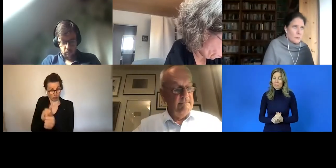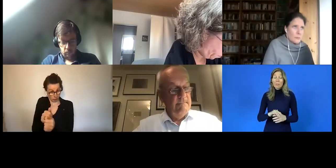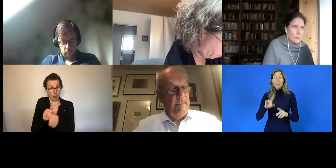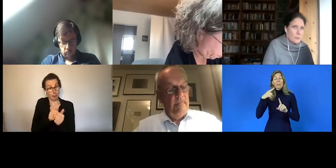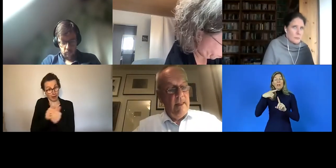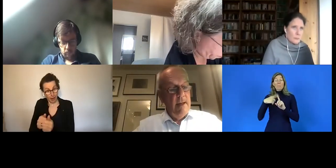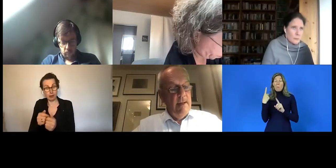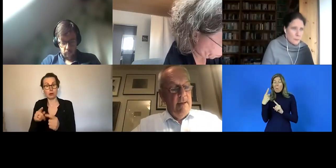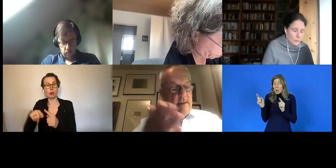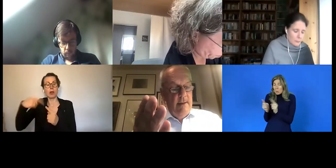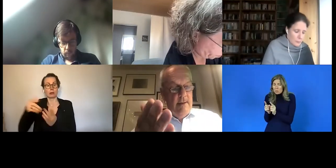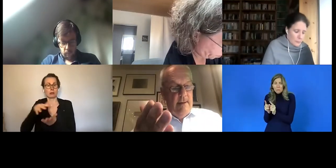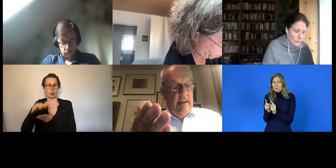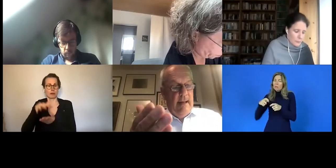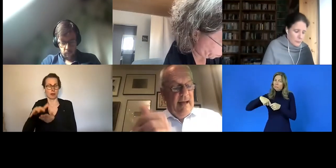werden.